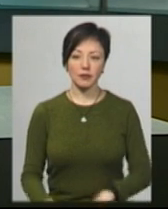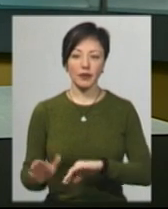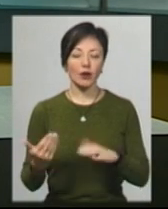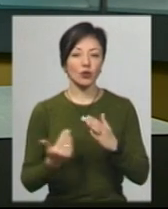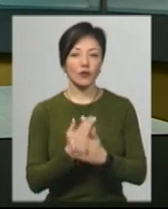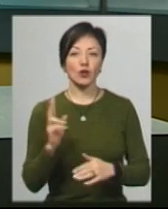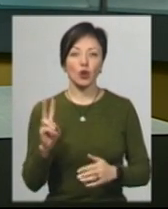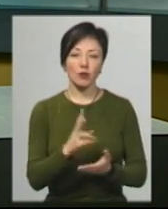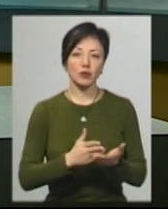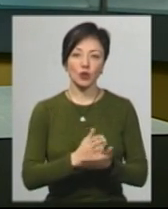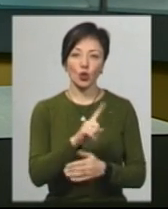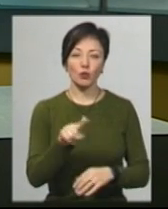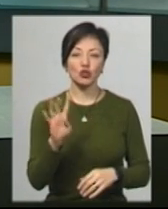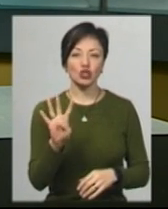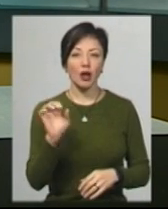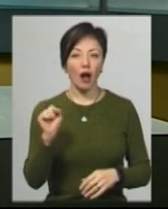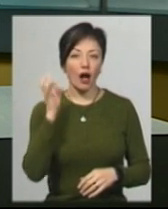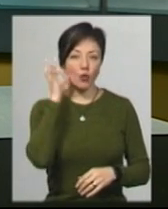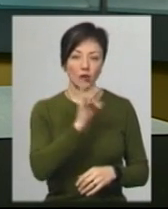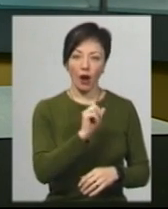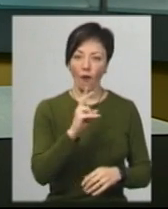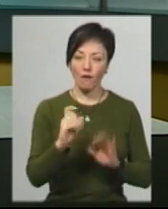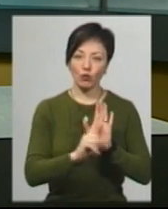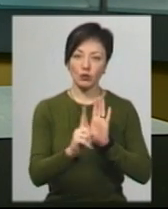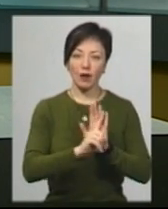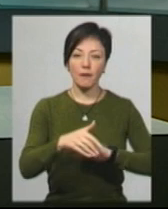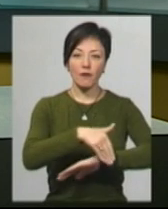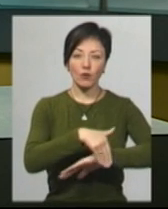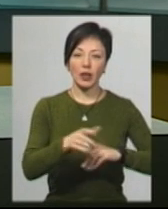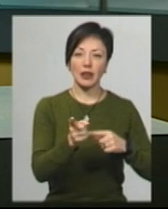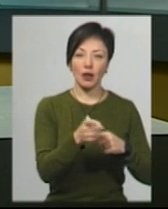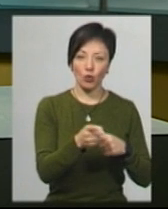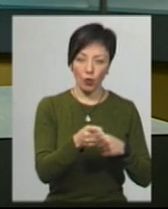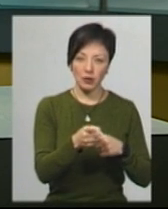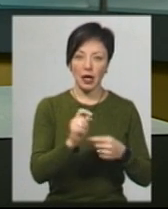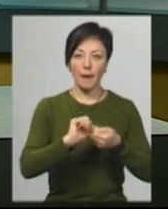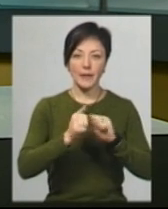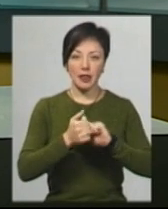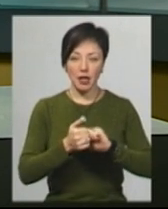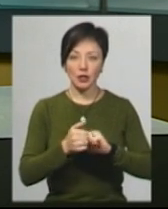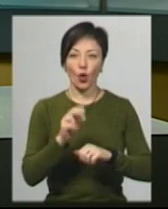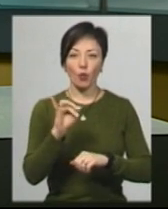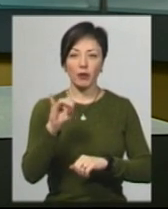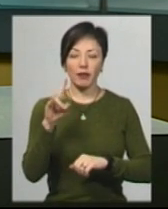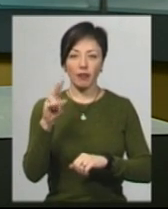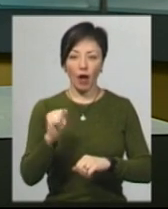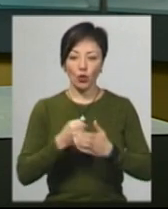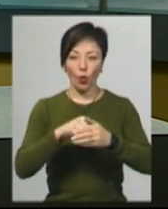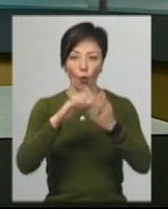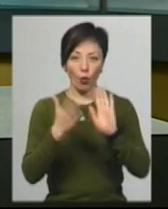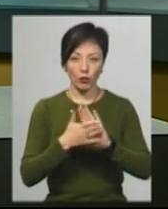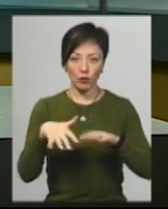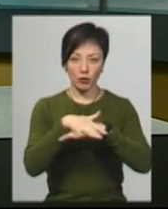тролейбусний маршрут номер 4А «Катіон Ракове» курсуватиме по вулицях Тернопільській, Кам'янецькій, Купріна до оптового